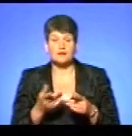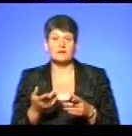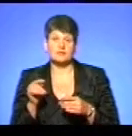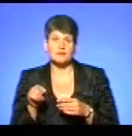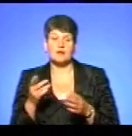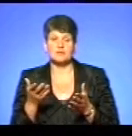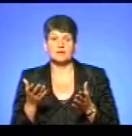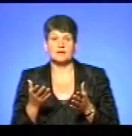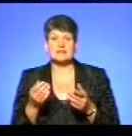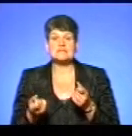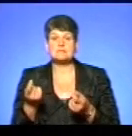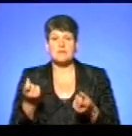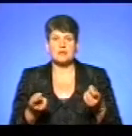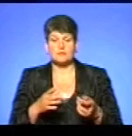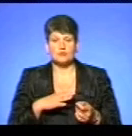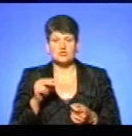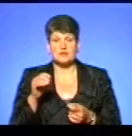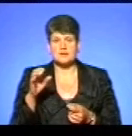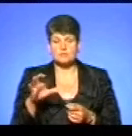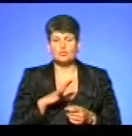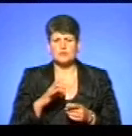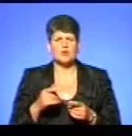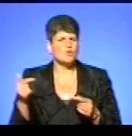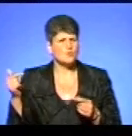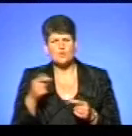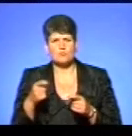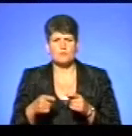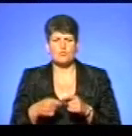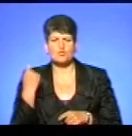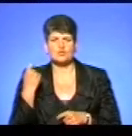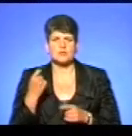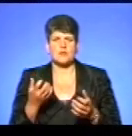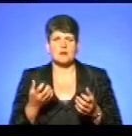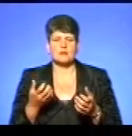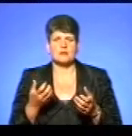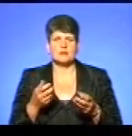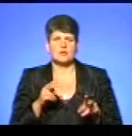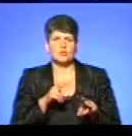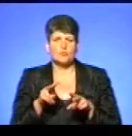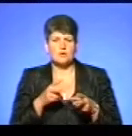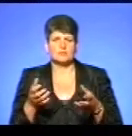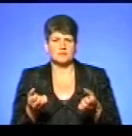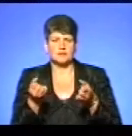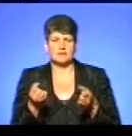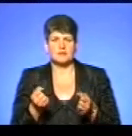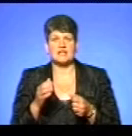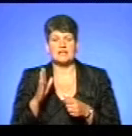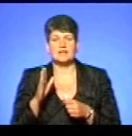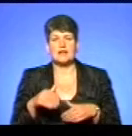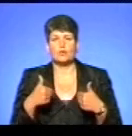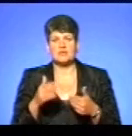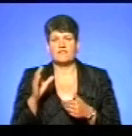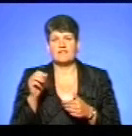там, де ми, отоді, де спалихи, виникали ЧАЕС, було грубе порушення утримання, були грубі порушення рекомендацій ветеринарної служби,